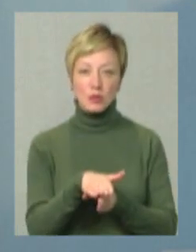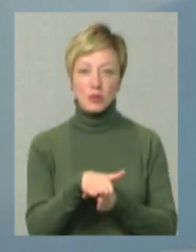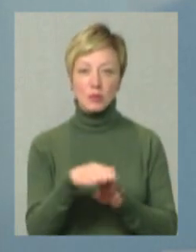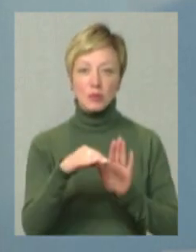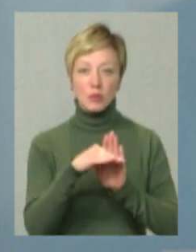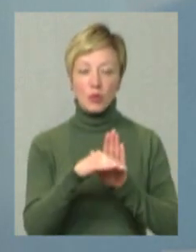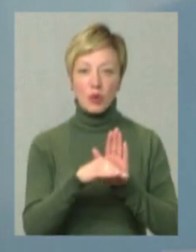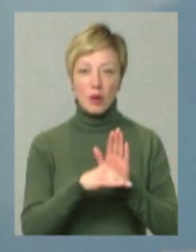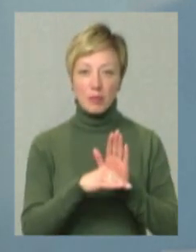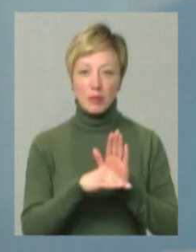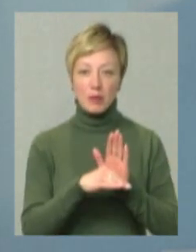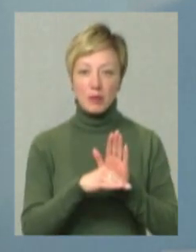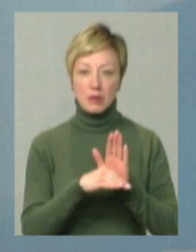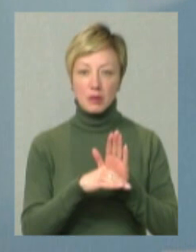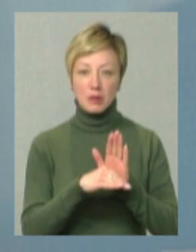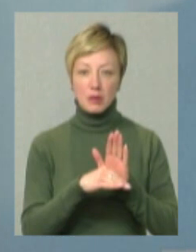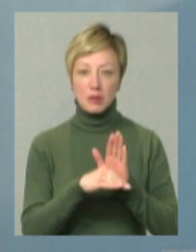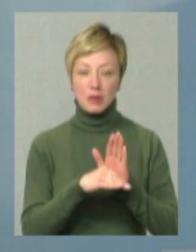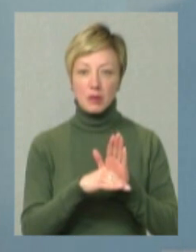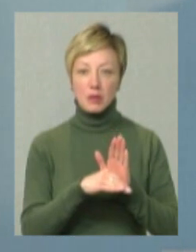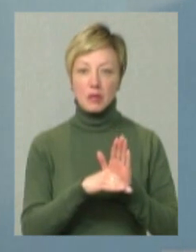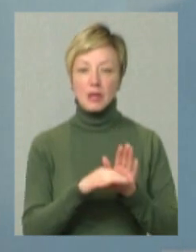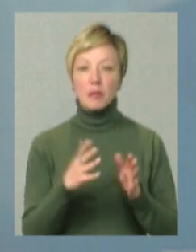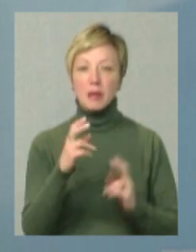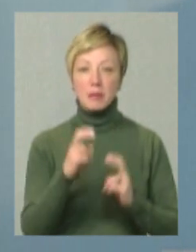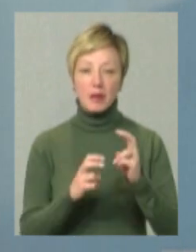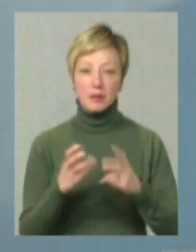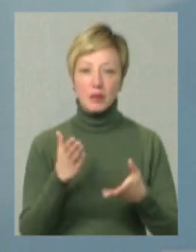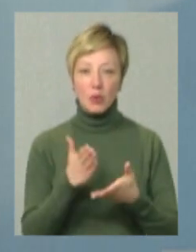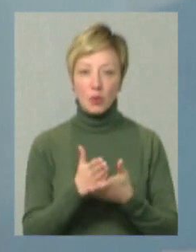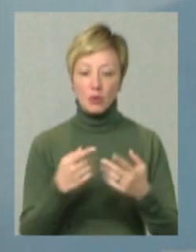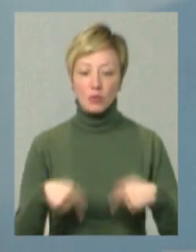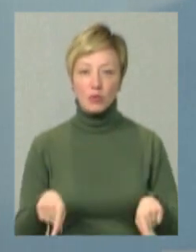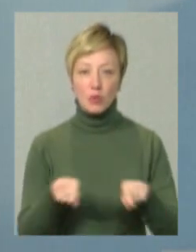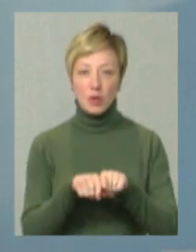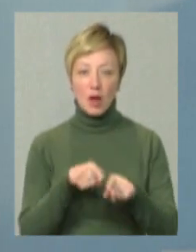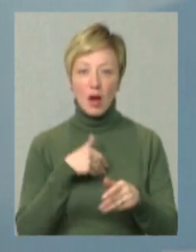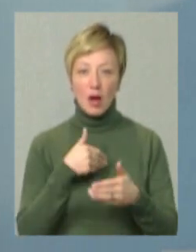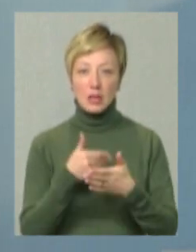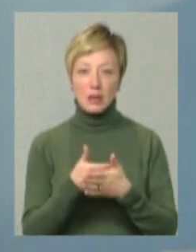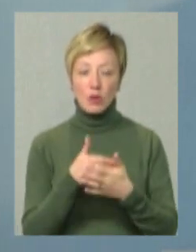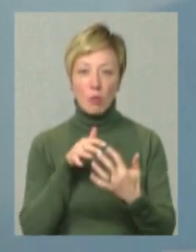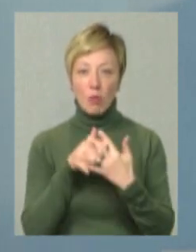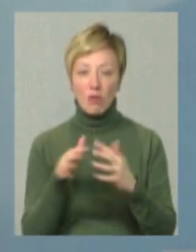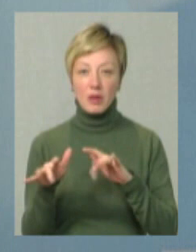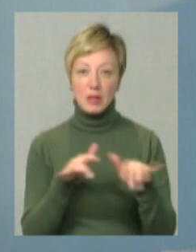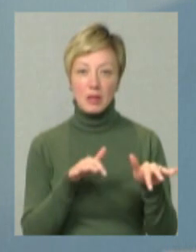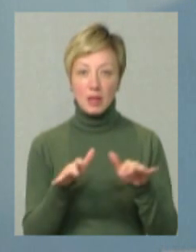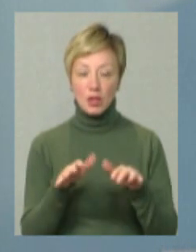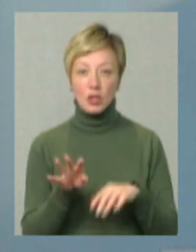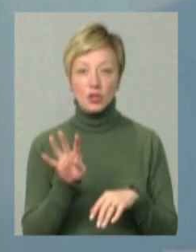програма з релокації українських підприємств, які знаходяться у зоні активних бойових дій.